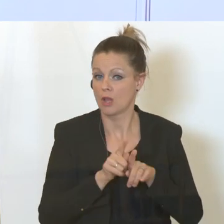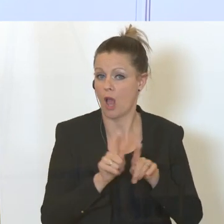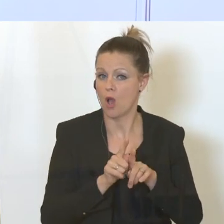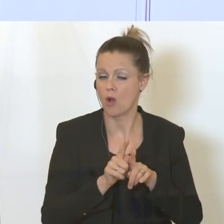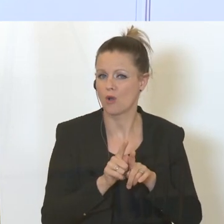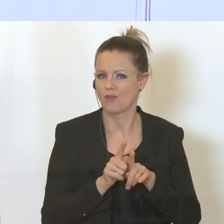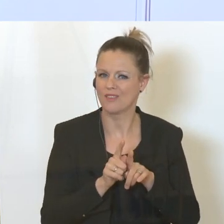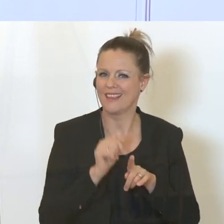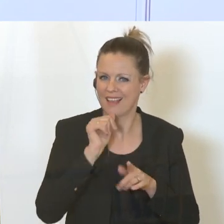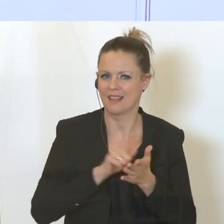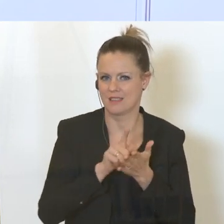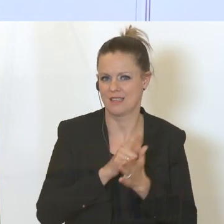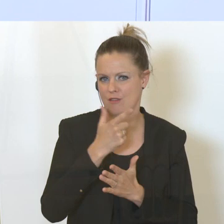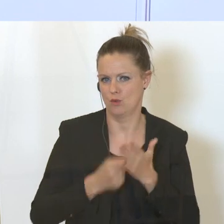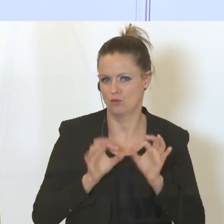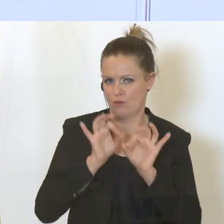keine Zeit verlieren.